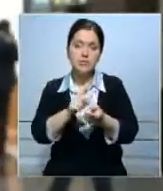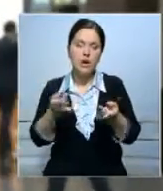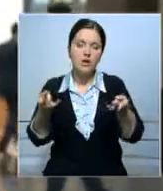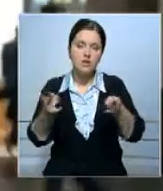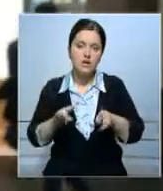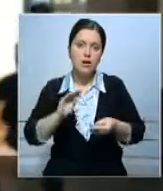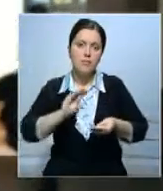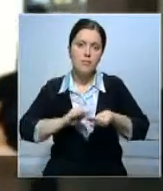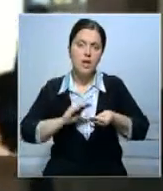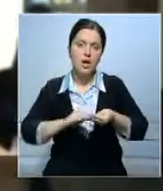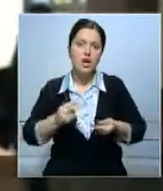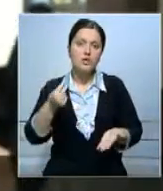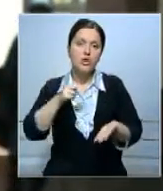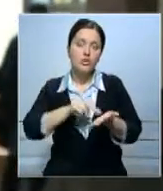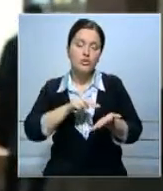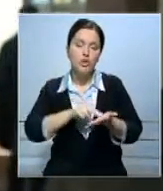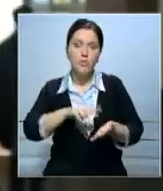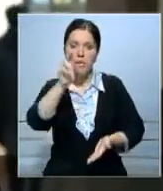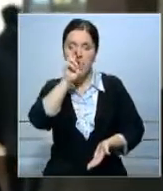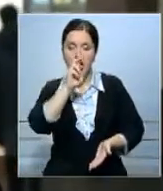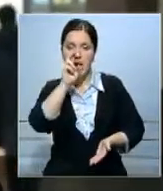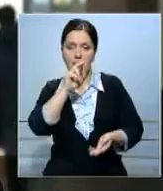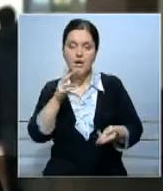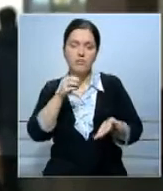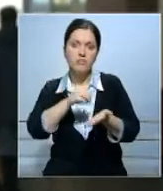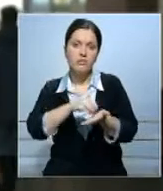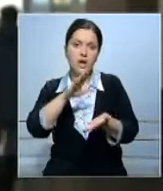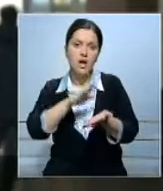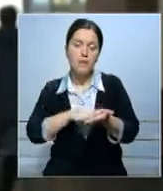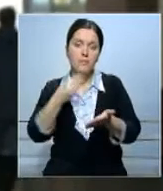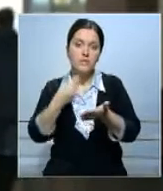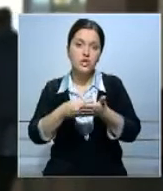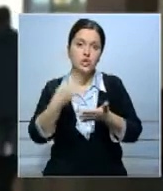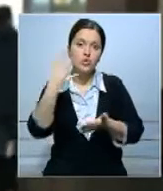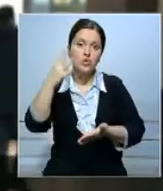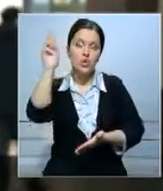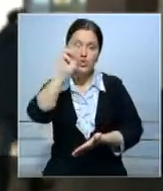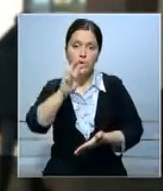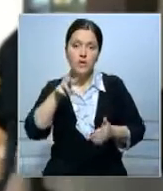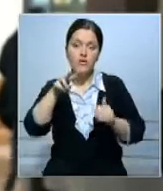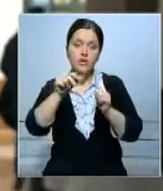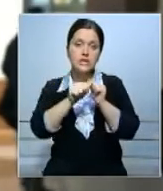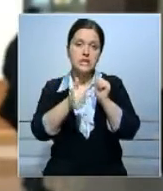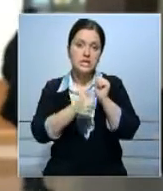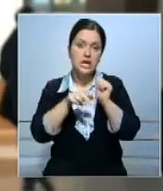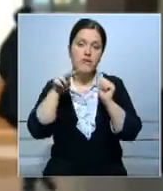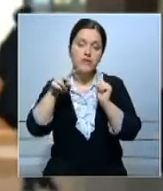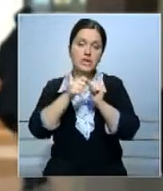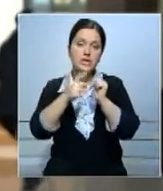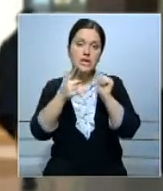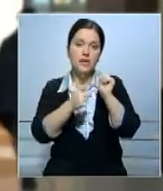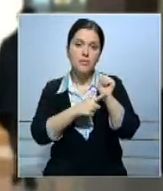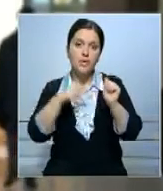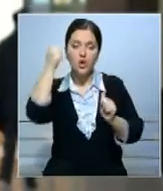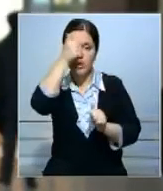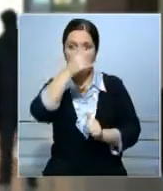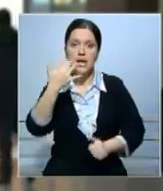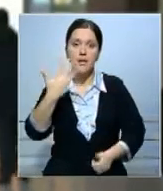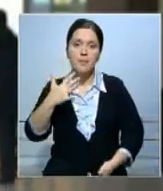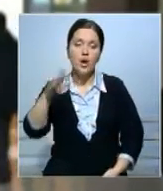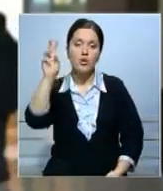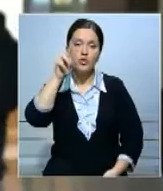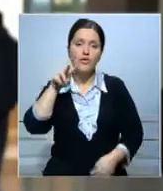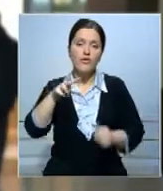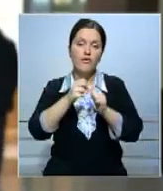базовом сценарии прогноза цена на черное золото заложена на уровне 40 долларов США в 2016-2017 годах и 50 долларов в